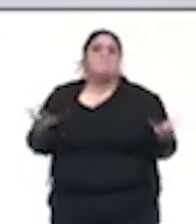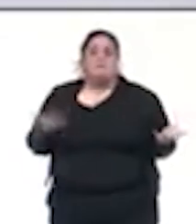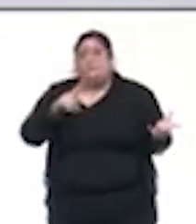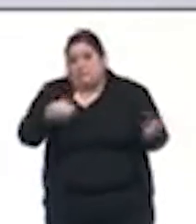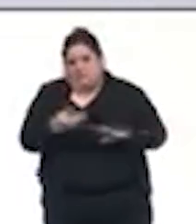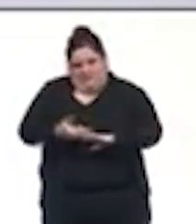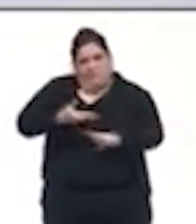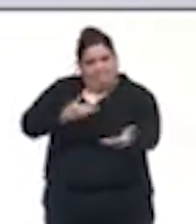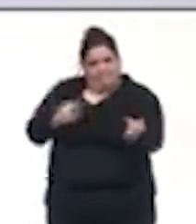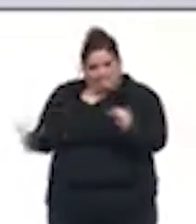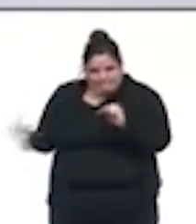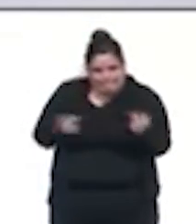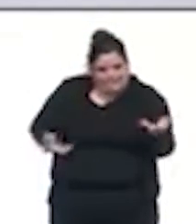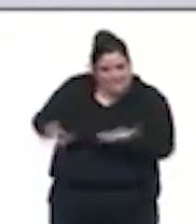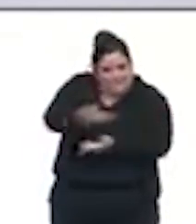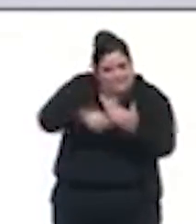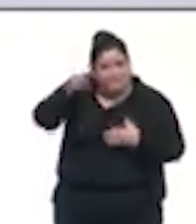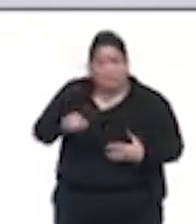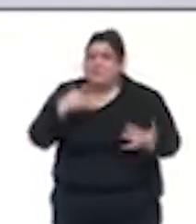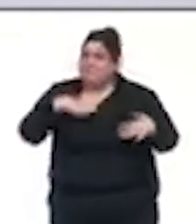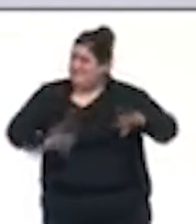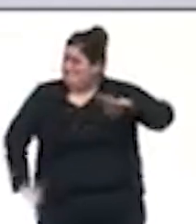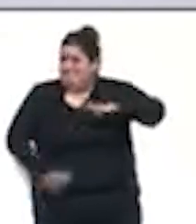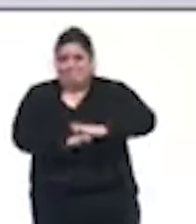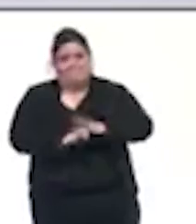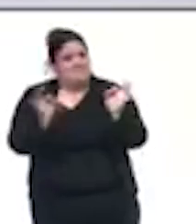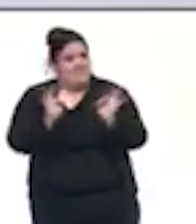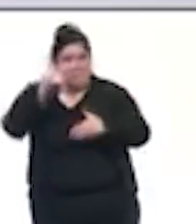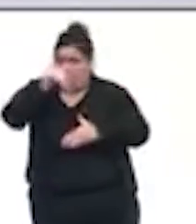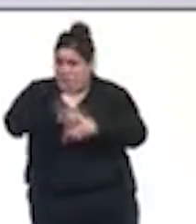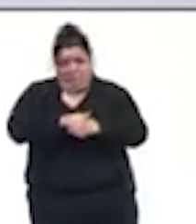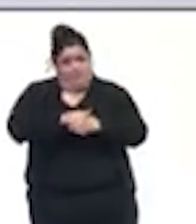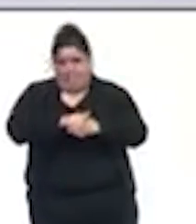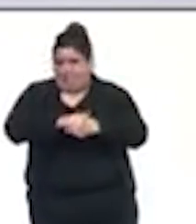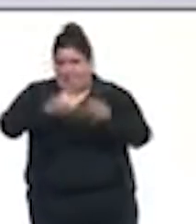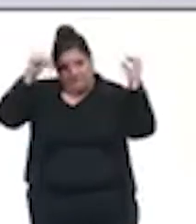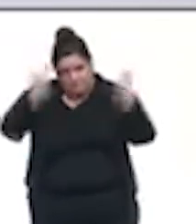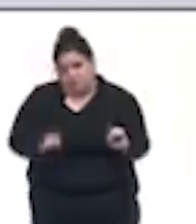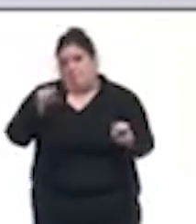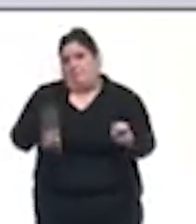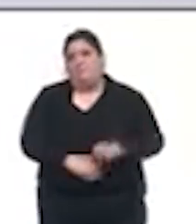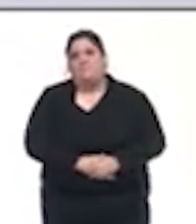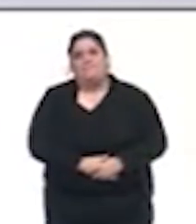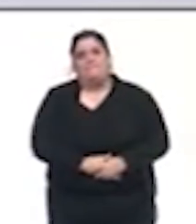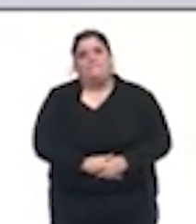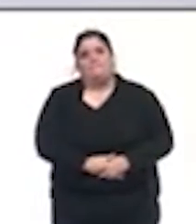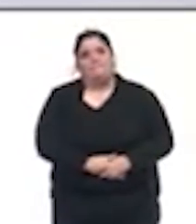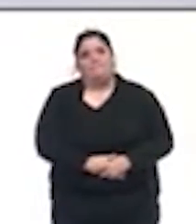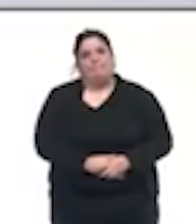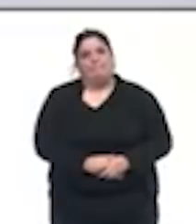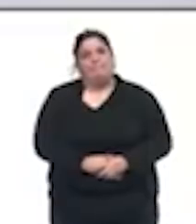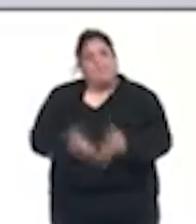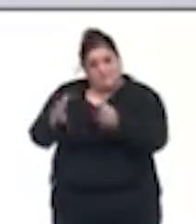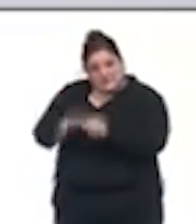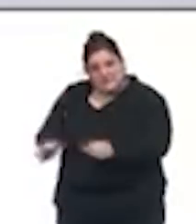les bars ne pourront pas rester ouverts au-delà de 22 heures dans l'ensemble de ces territoires. La fermeture des salles de